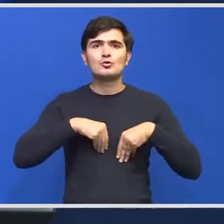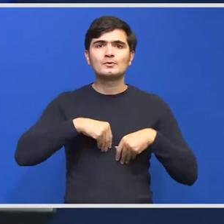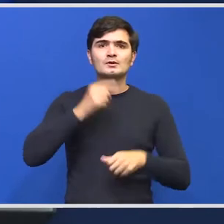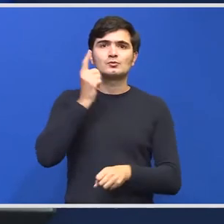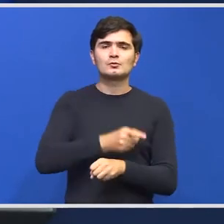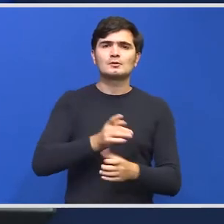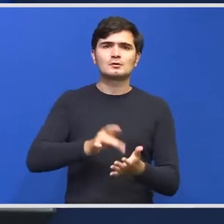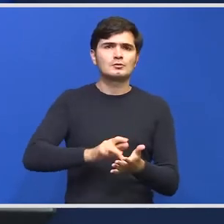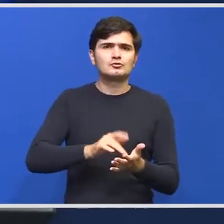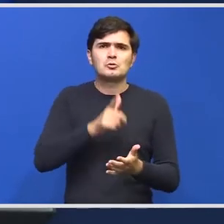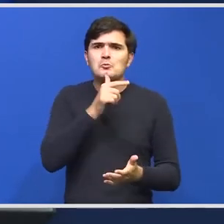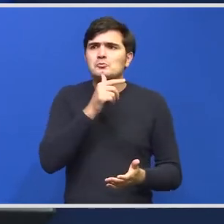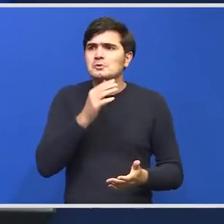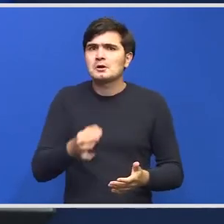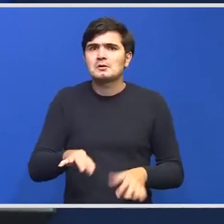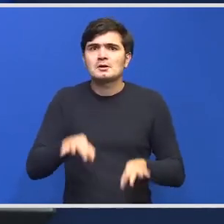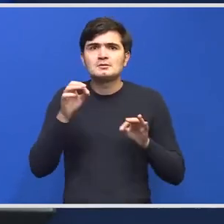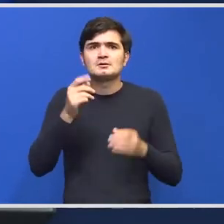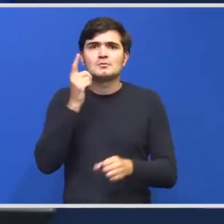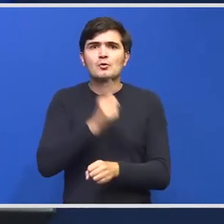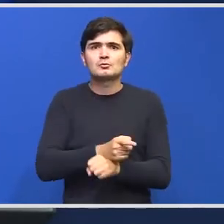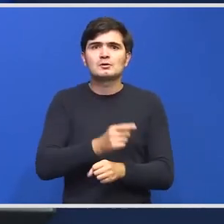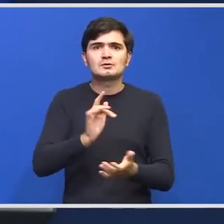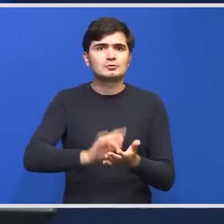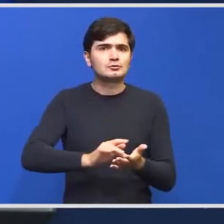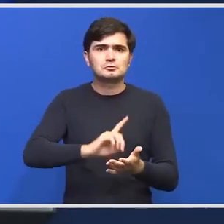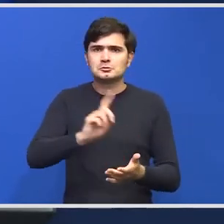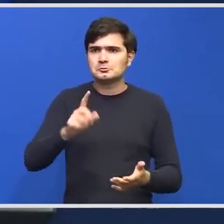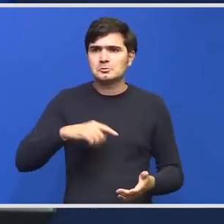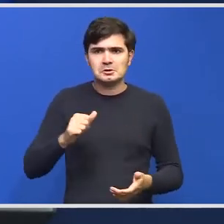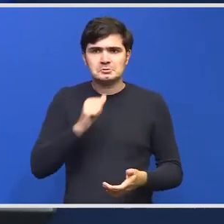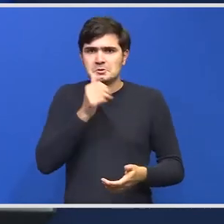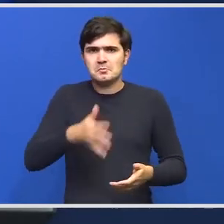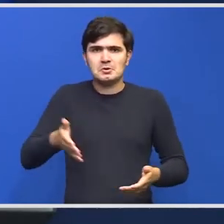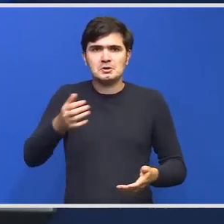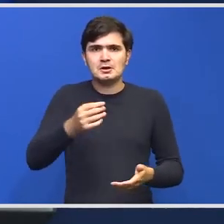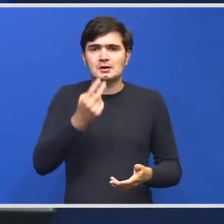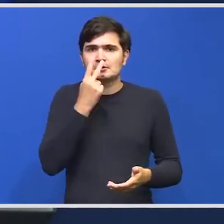ordonanță de urgență nu e pe nicăieri să vedem detaliat ce cuprinde